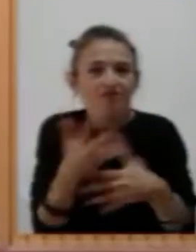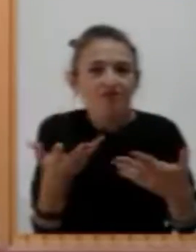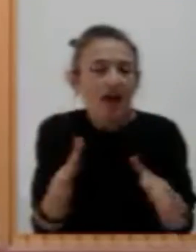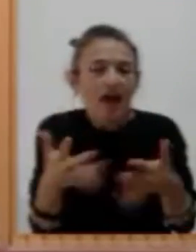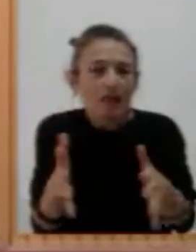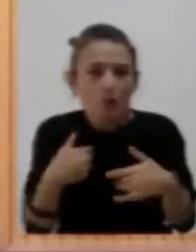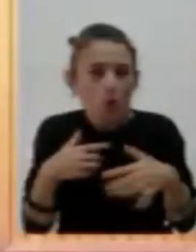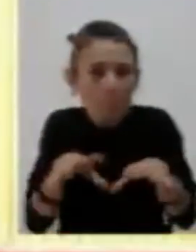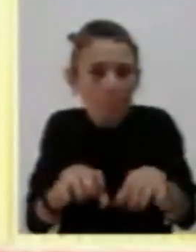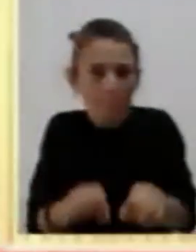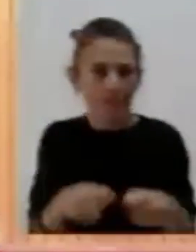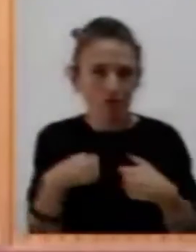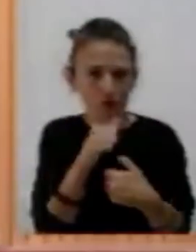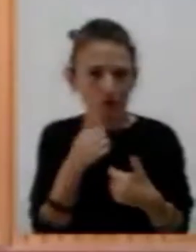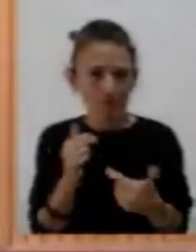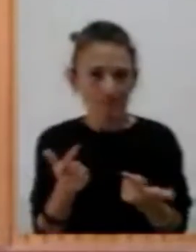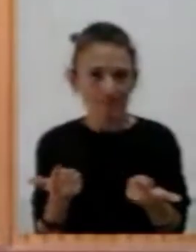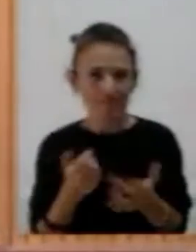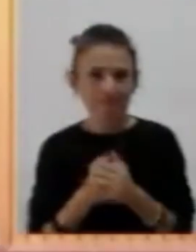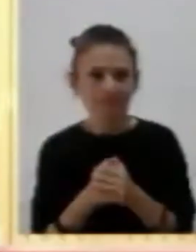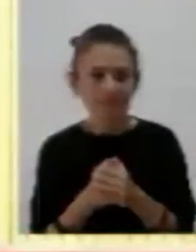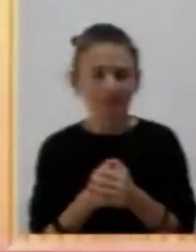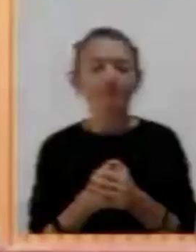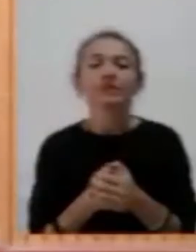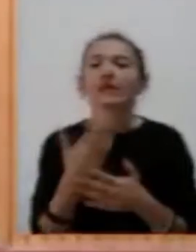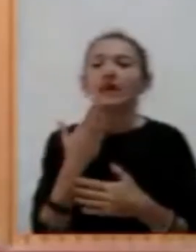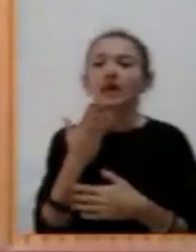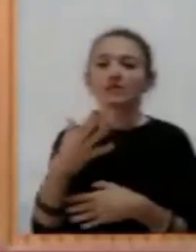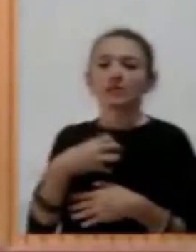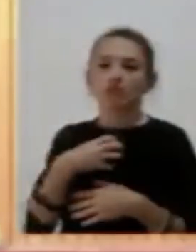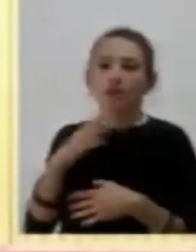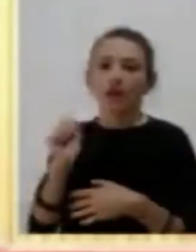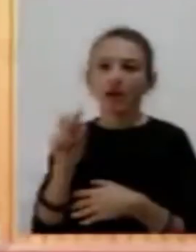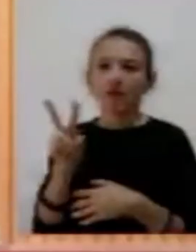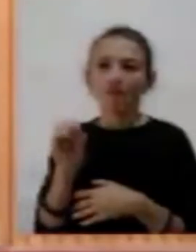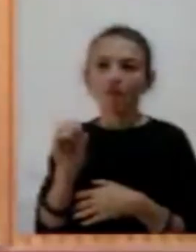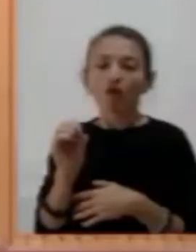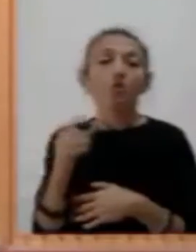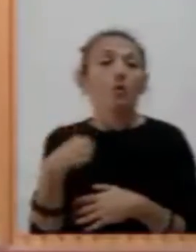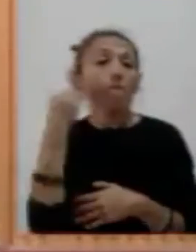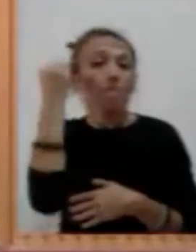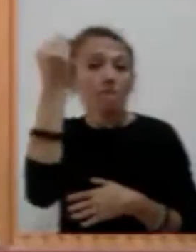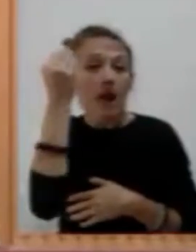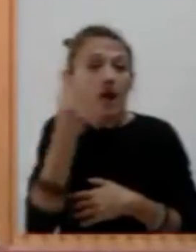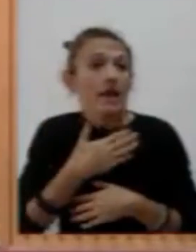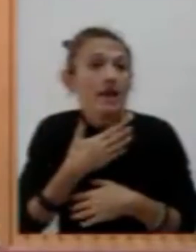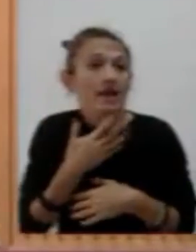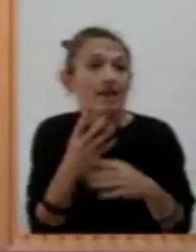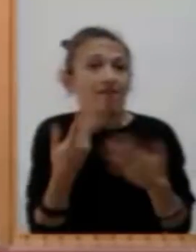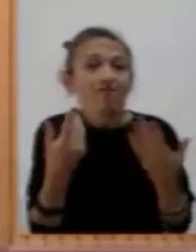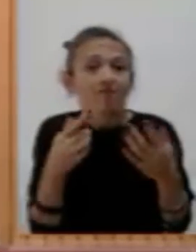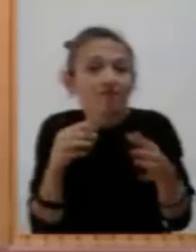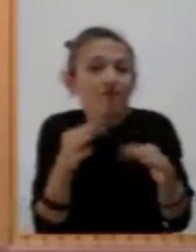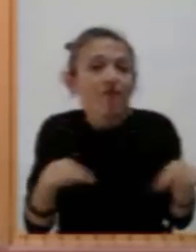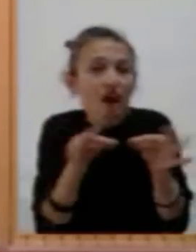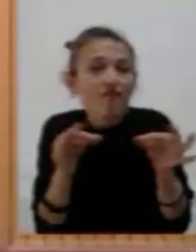Grazie Assessore Cavo. Correvole in quanto abbiamo già assolto all'impegnativa, tengo a precisare, per cui